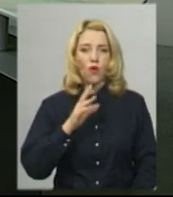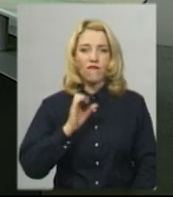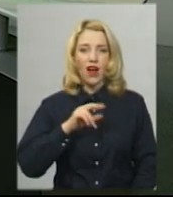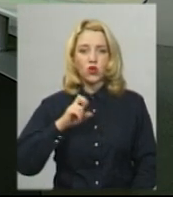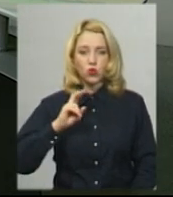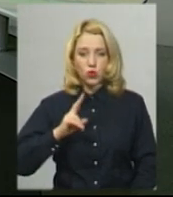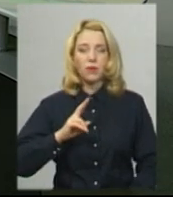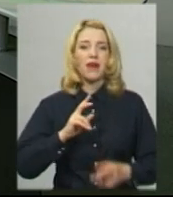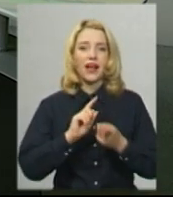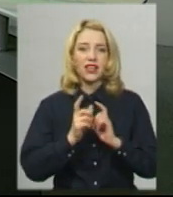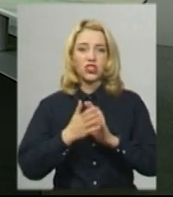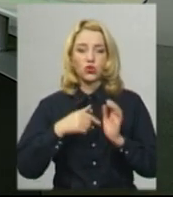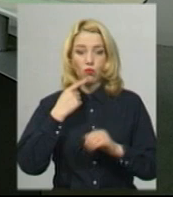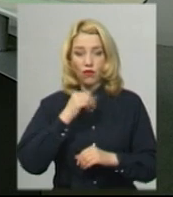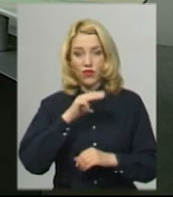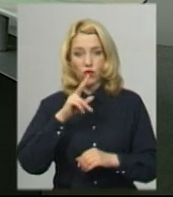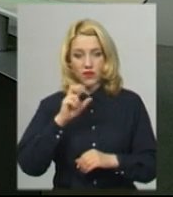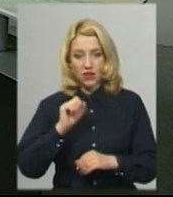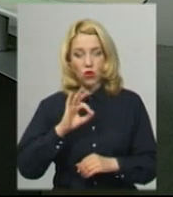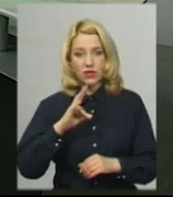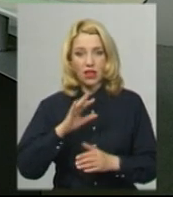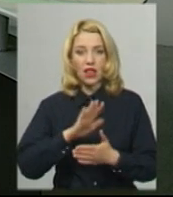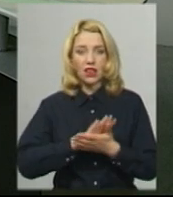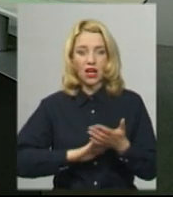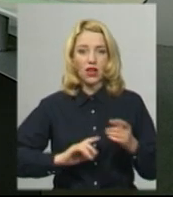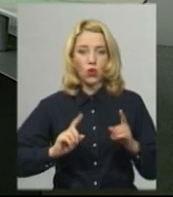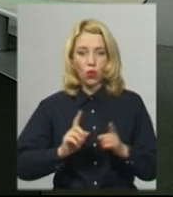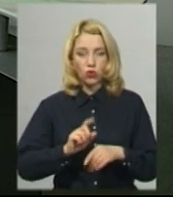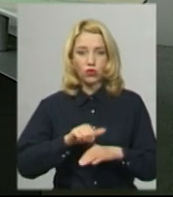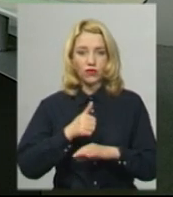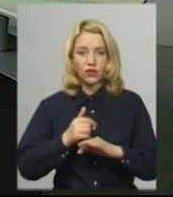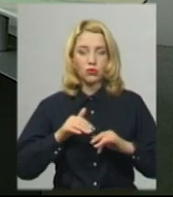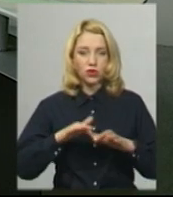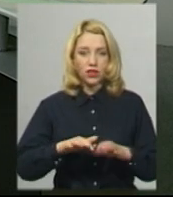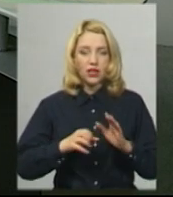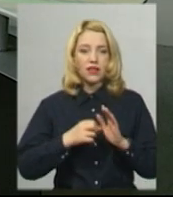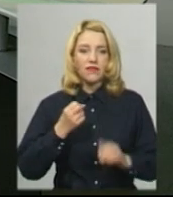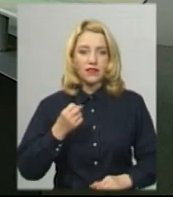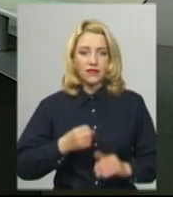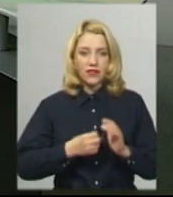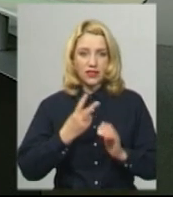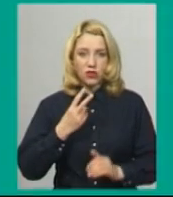жест в умову перекладає Оксана Фіновська. А далі коротко про головні події 12 червня.